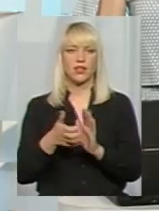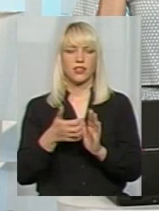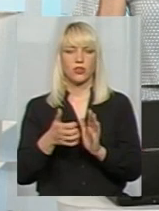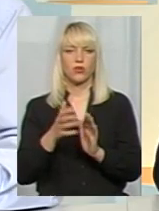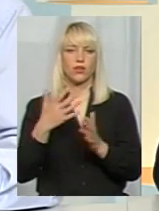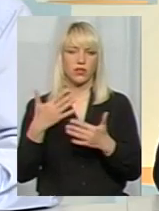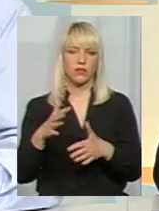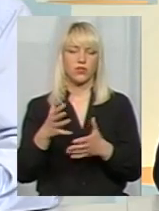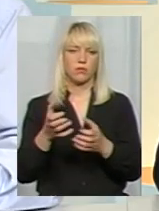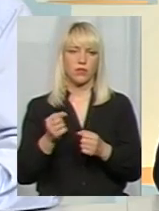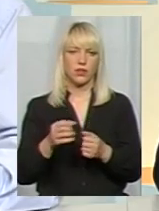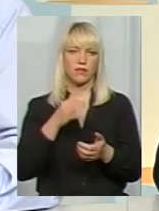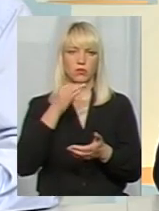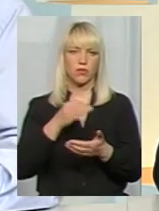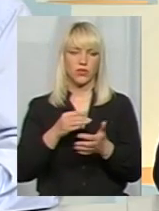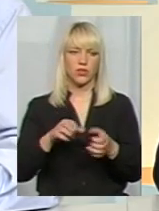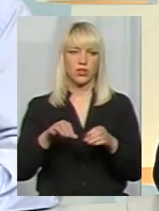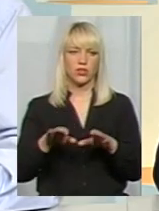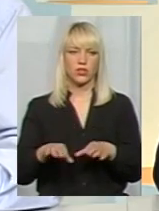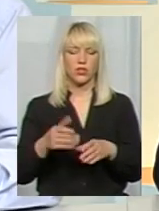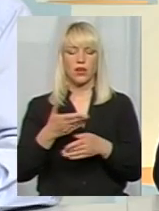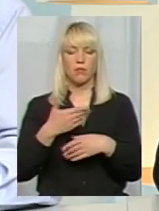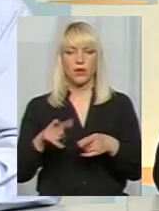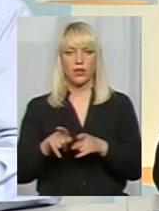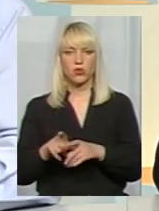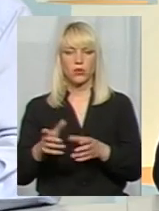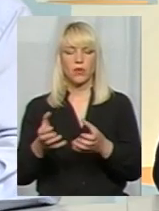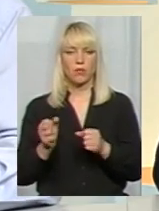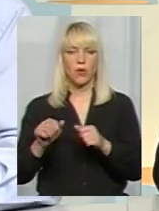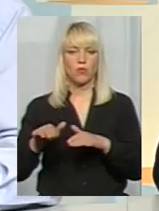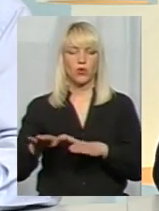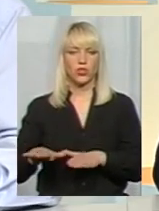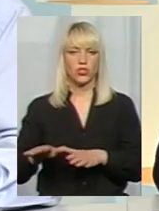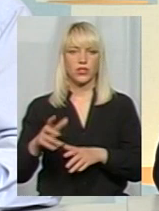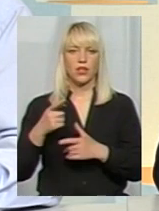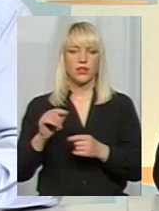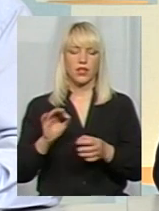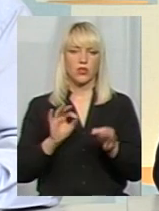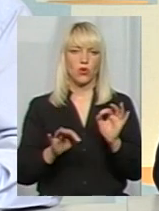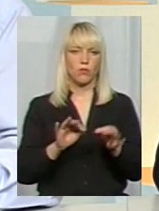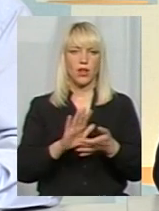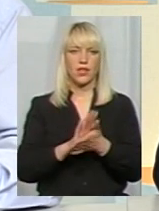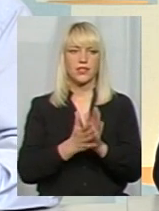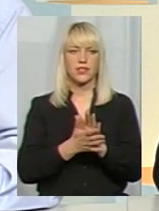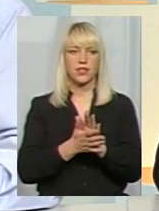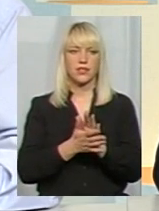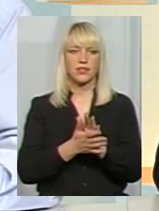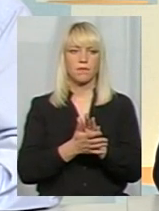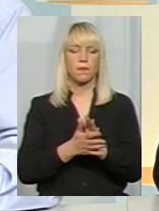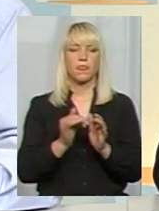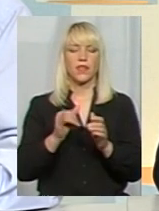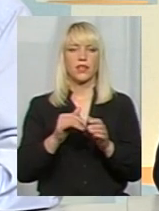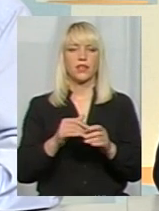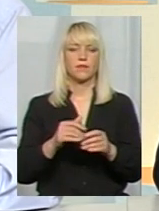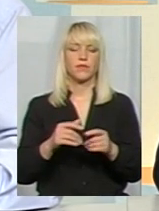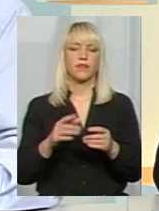приймати відповідно рішення. Ми, відповідно, теж з своєї сторони приймаємо рішення. Де більш-менш нормальний стан в заході виконується